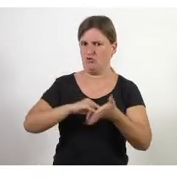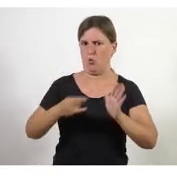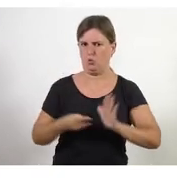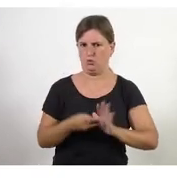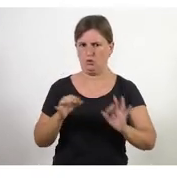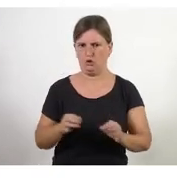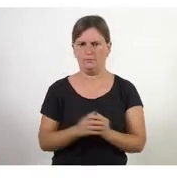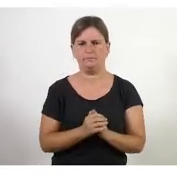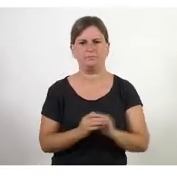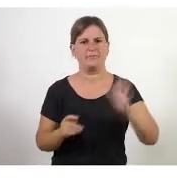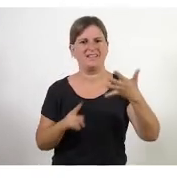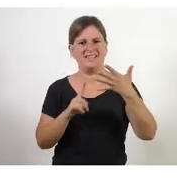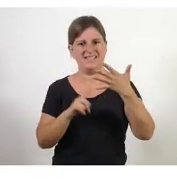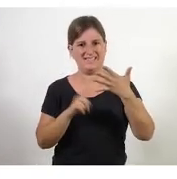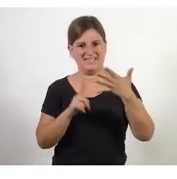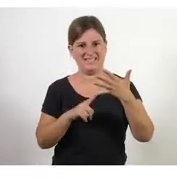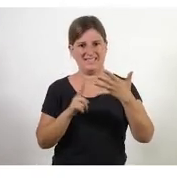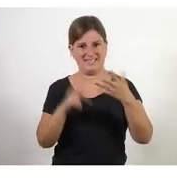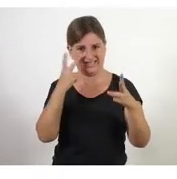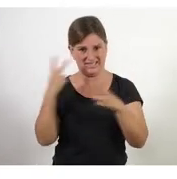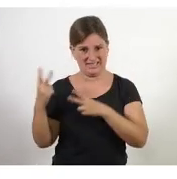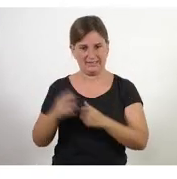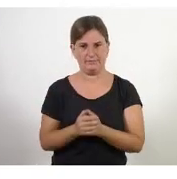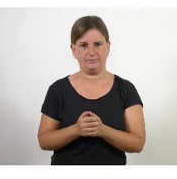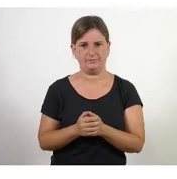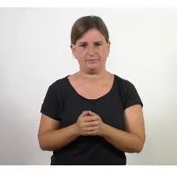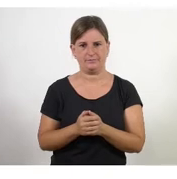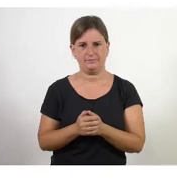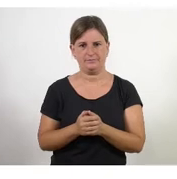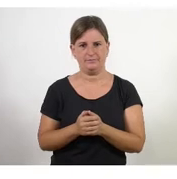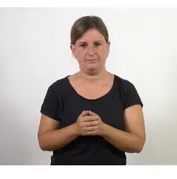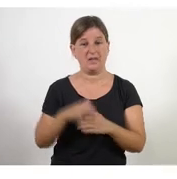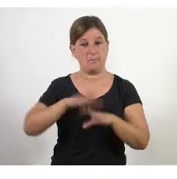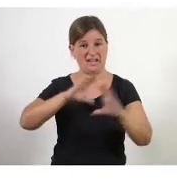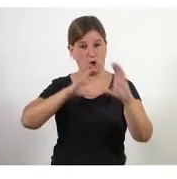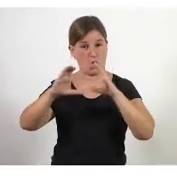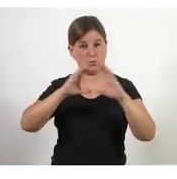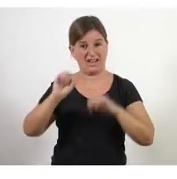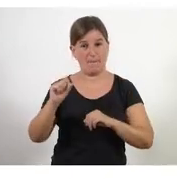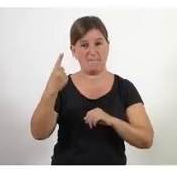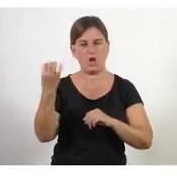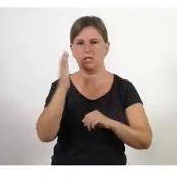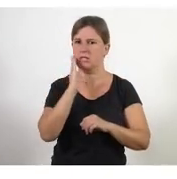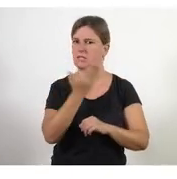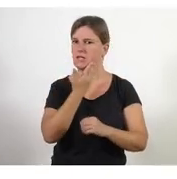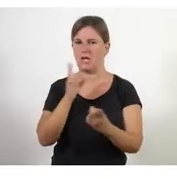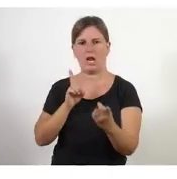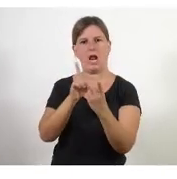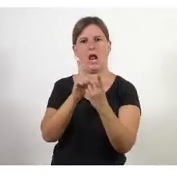principi ja el número 5 la forma més efectiva i eficient de comunicar-se és converses cara a cara